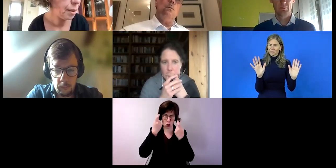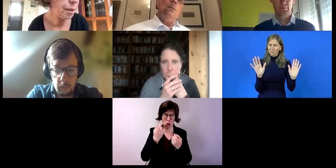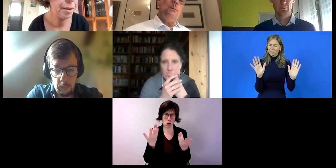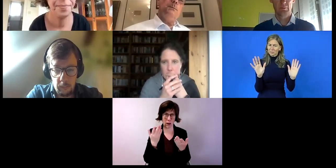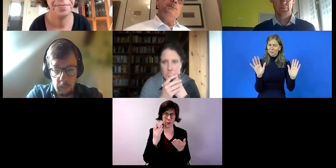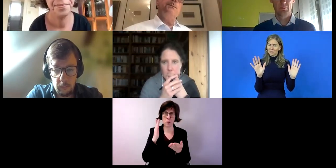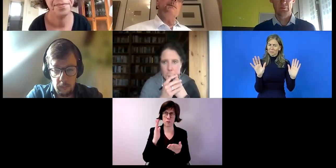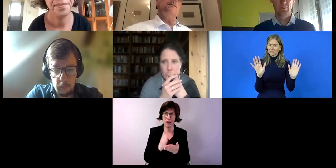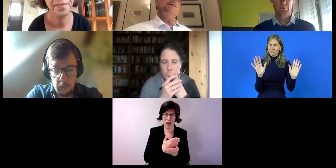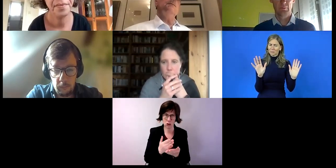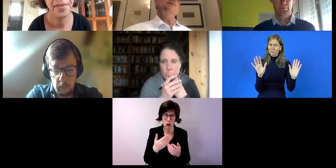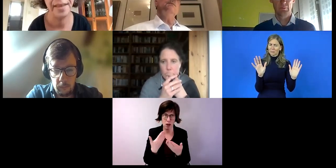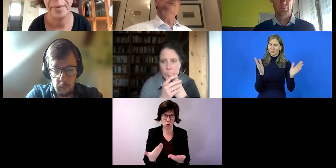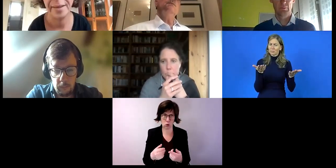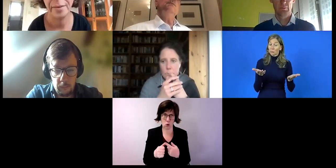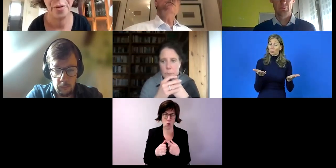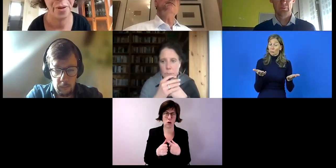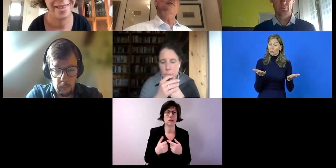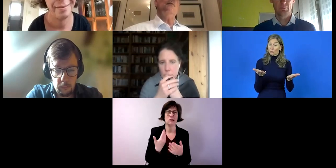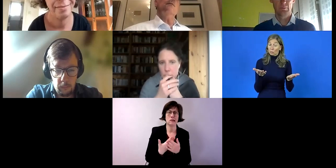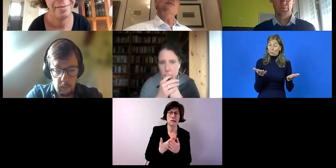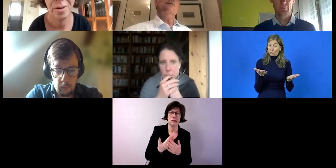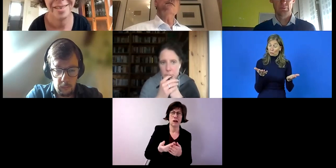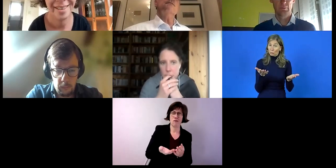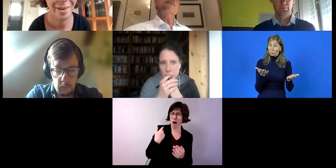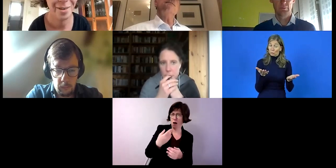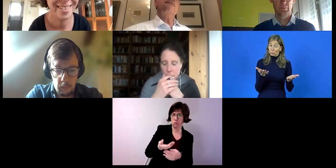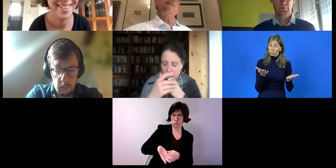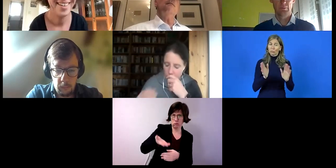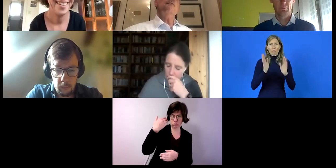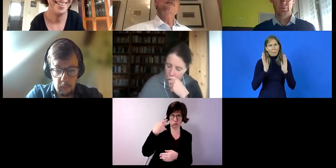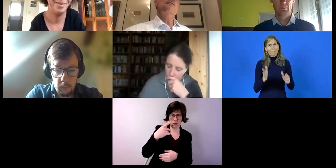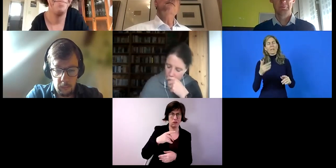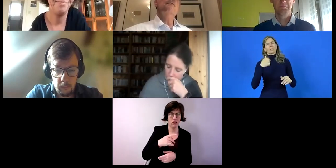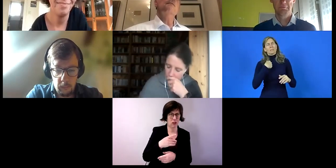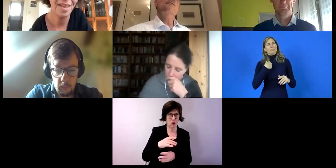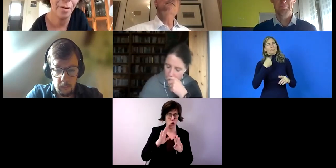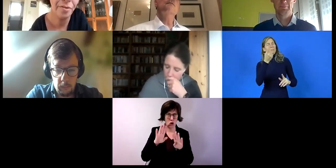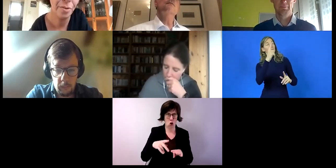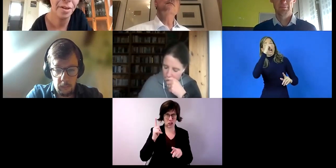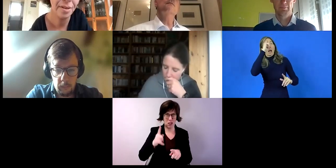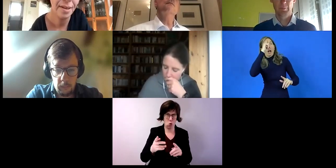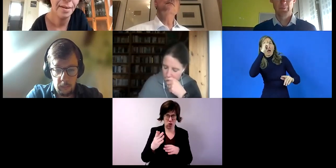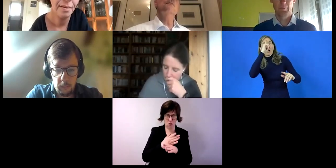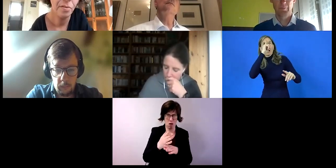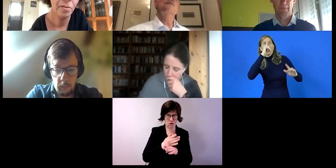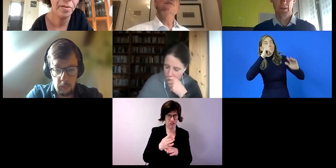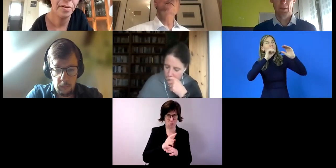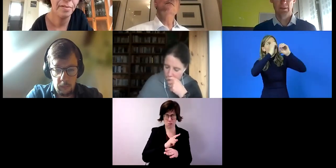die damals im vorigen Jahrhundert, Jahrtausend, getroffen wurde.